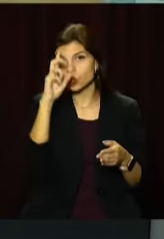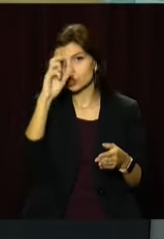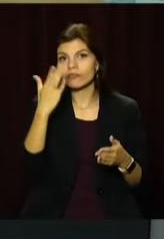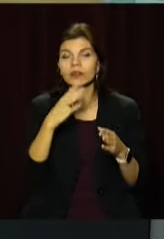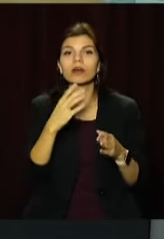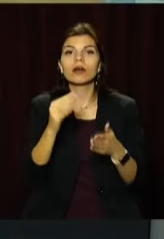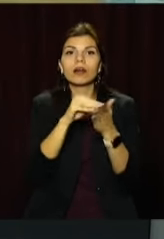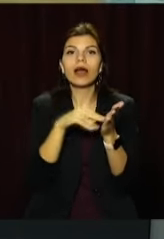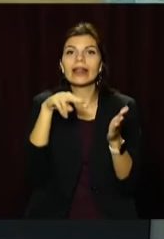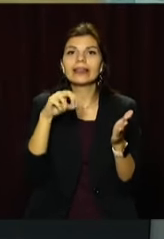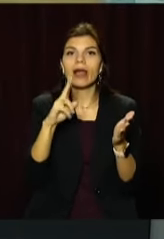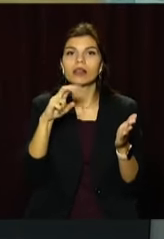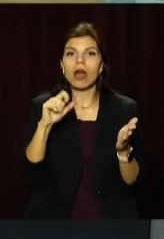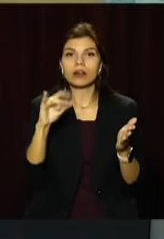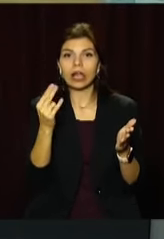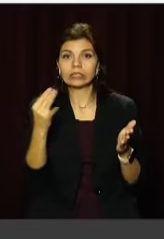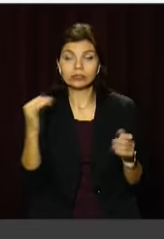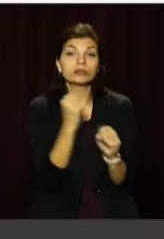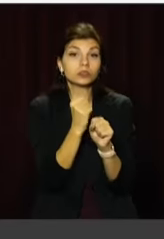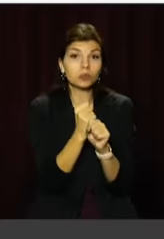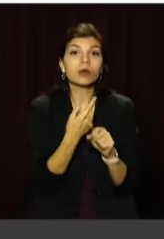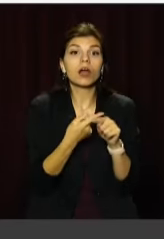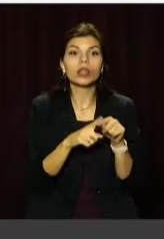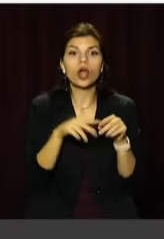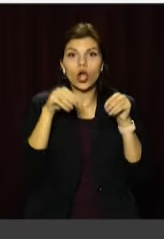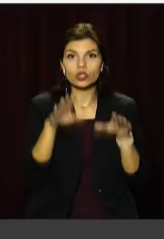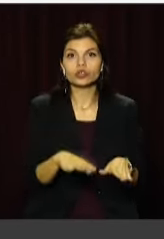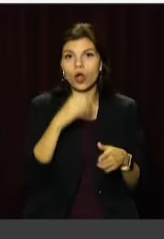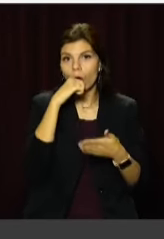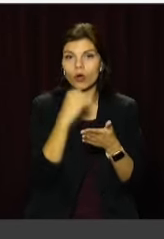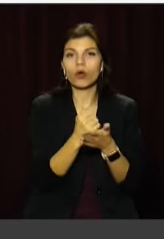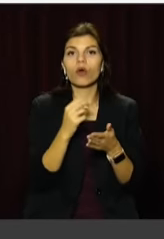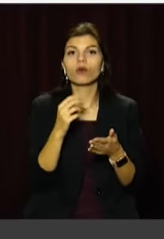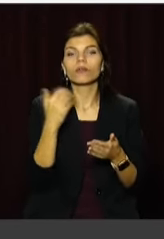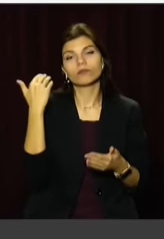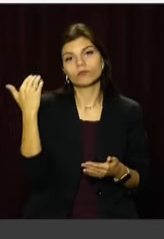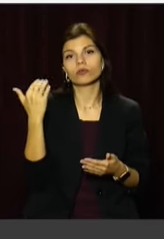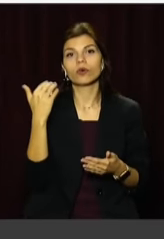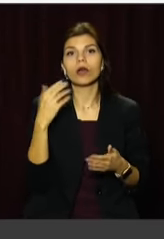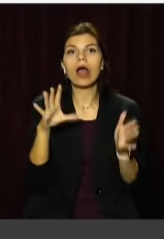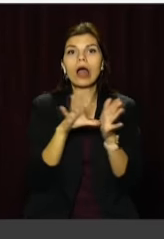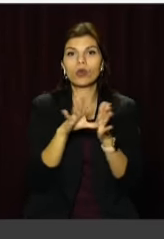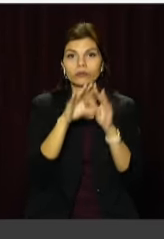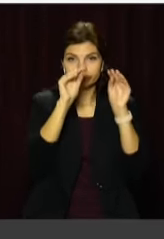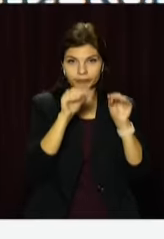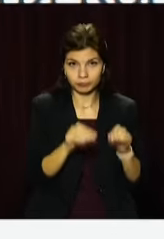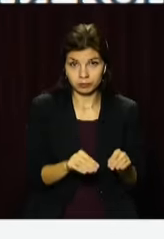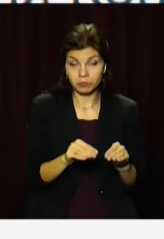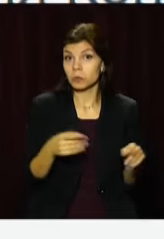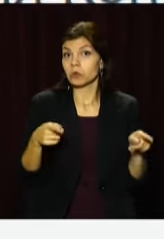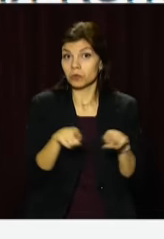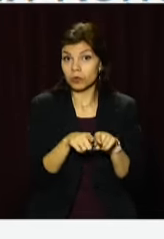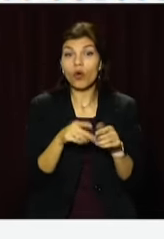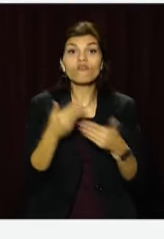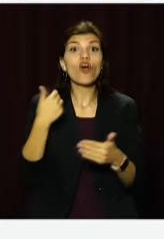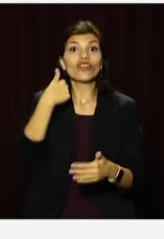реєстру декларацій. Агентство зробило це виконуючи рішення Конституційного суду з електронного декларування. Таким чином